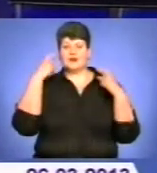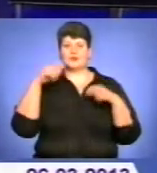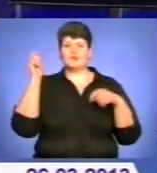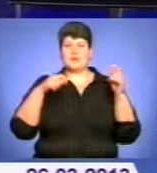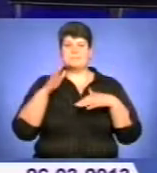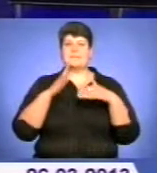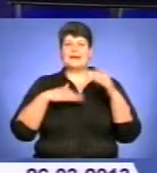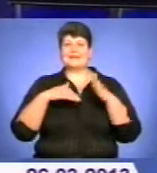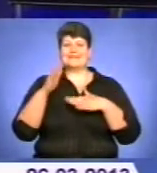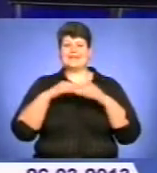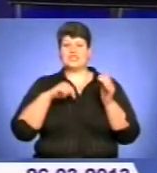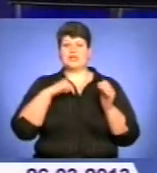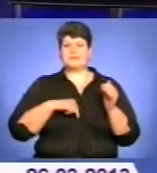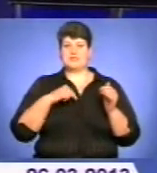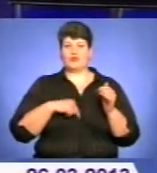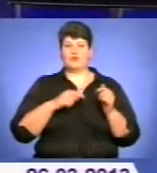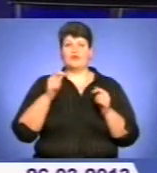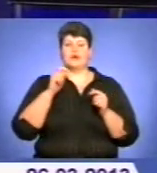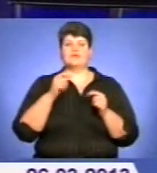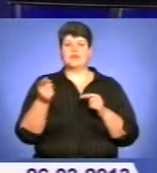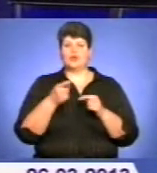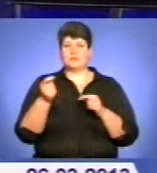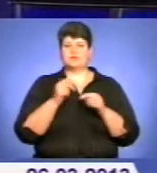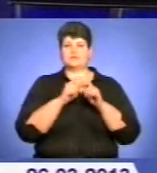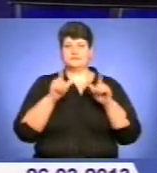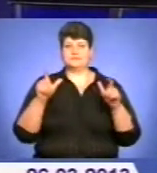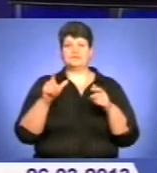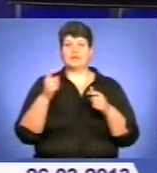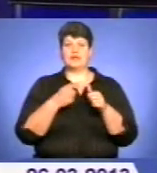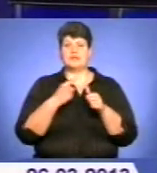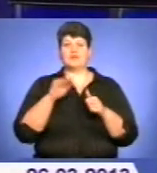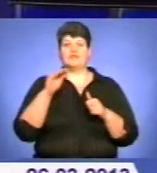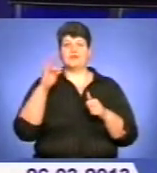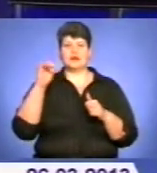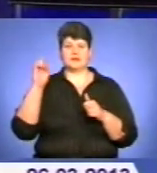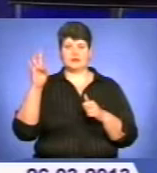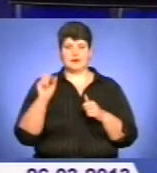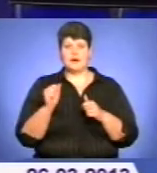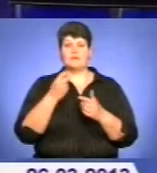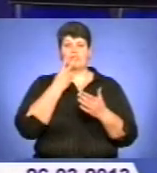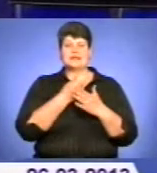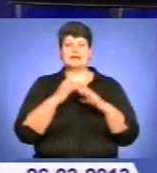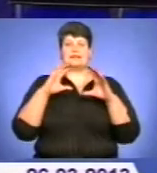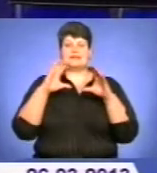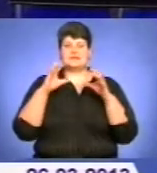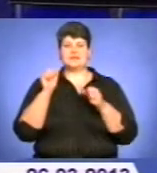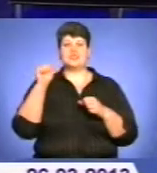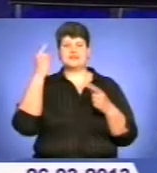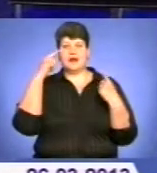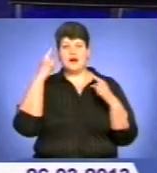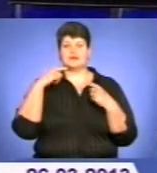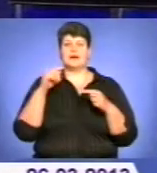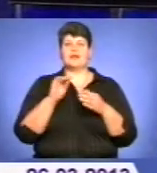у Тернопільській українській гімназії імені Івана Франка. Показати світ через арт-терапію та привернути увагу до шкільних